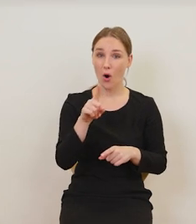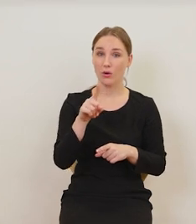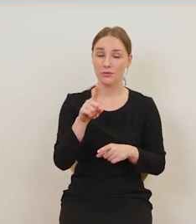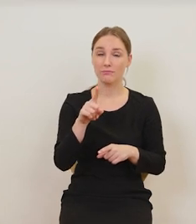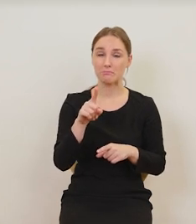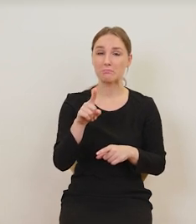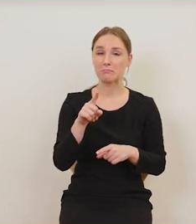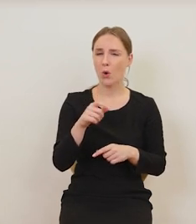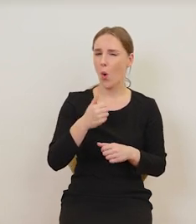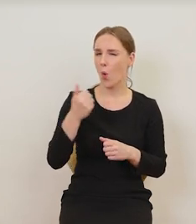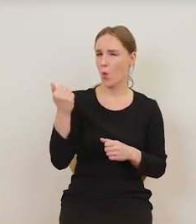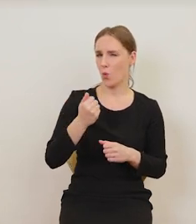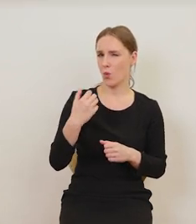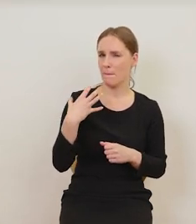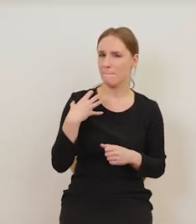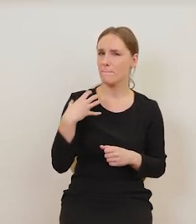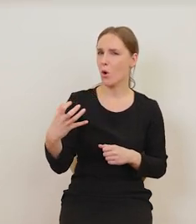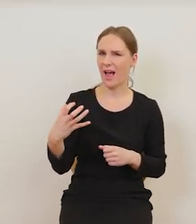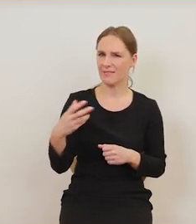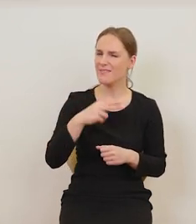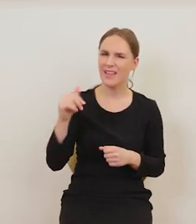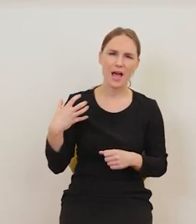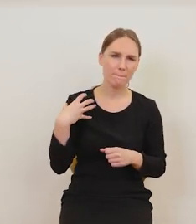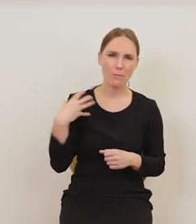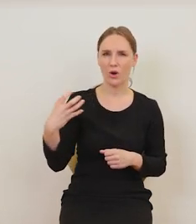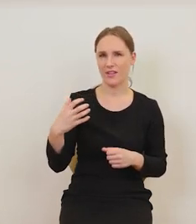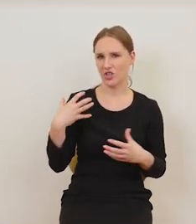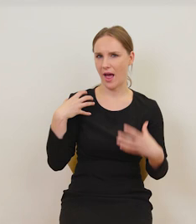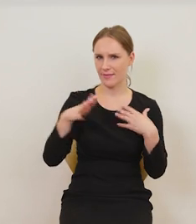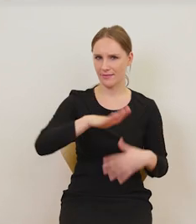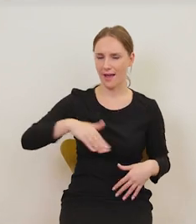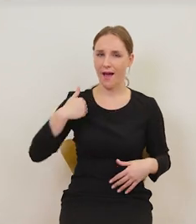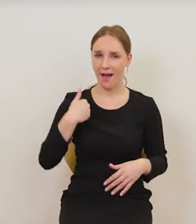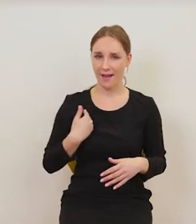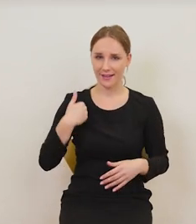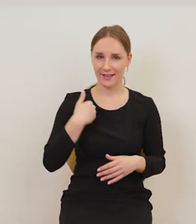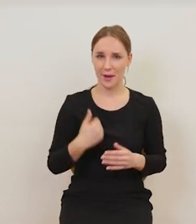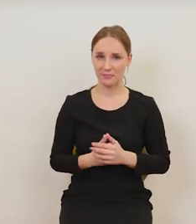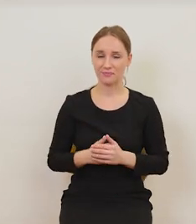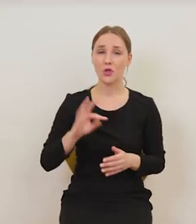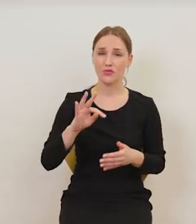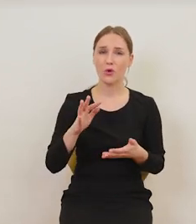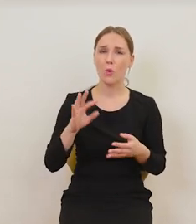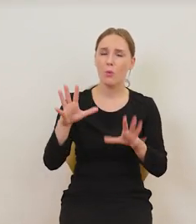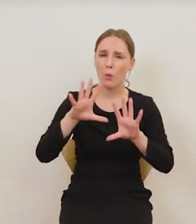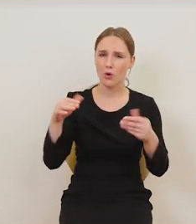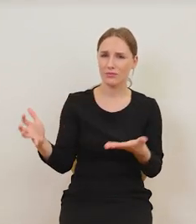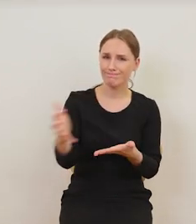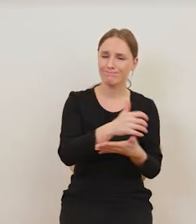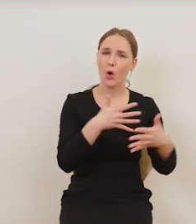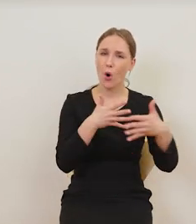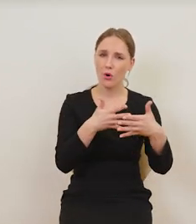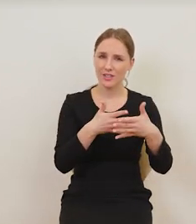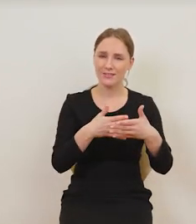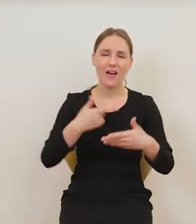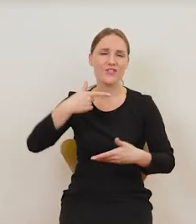zostać najbogatszym artystą w Anglii. Jego majątek wyceniony jest natomiast